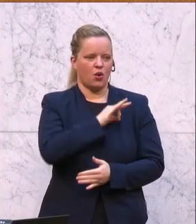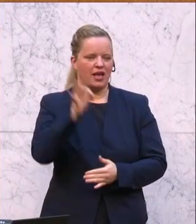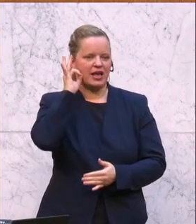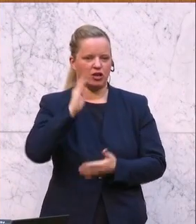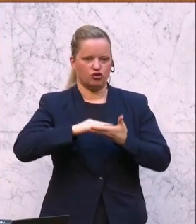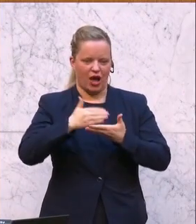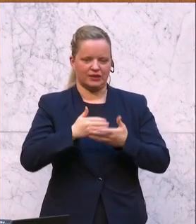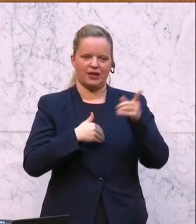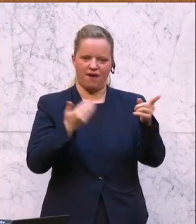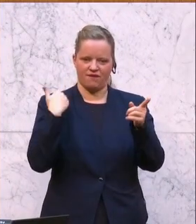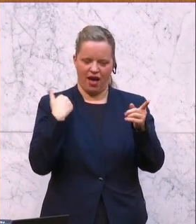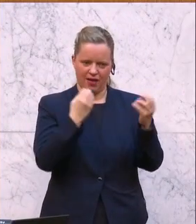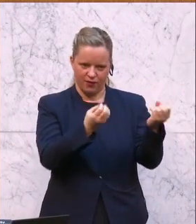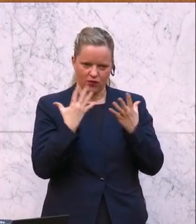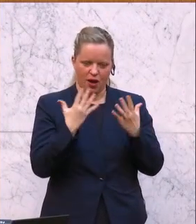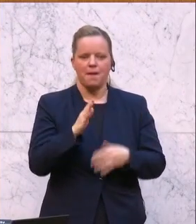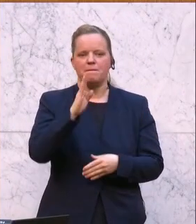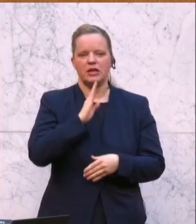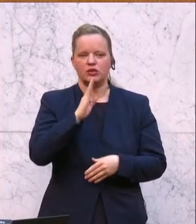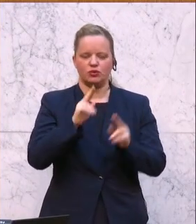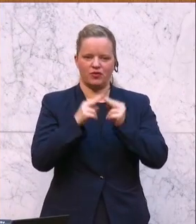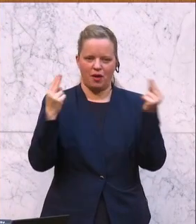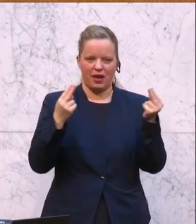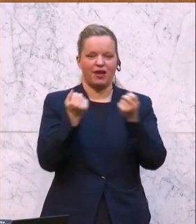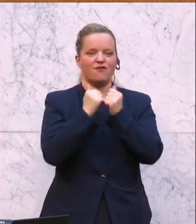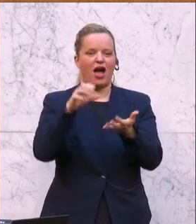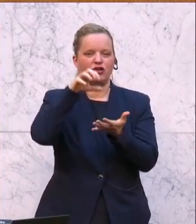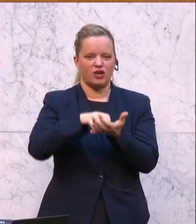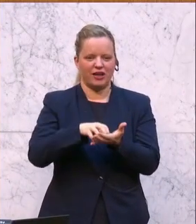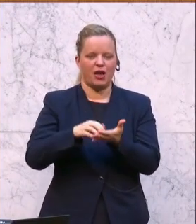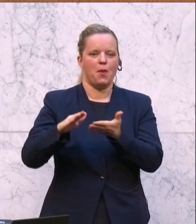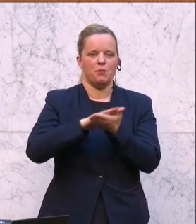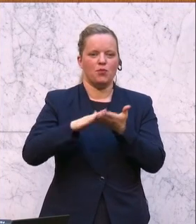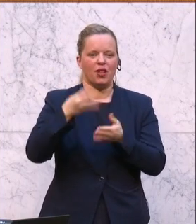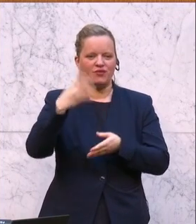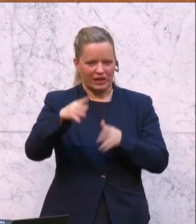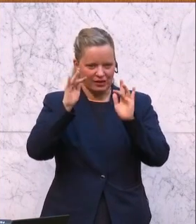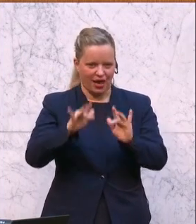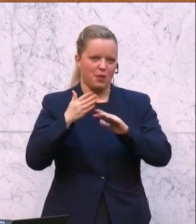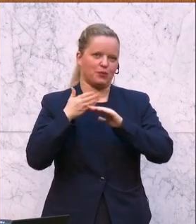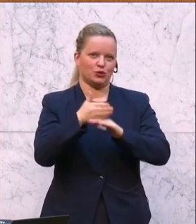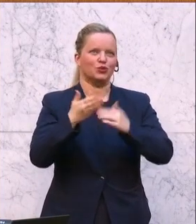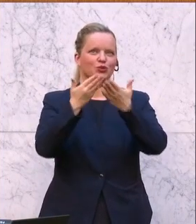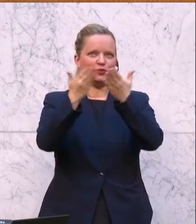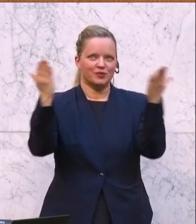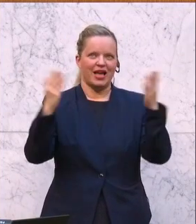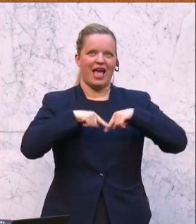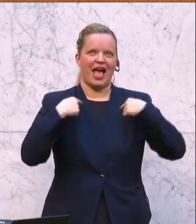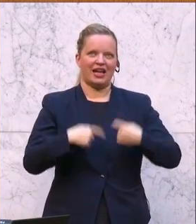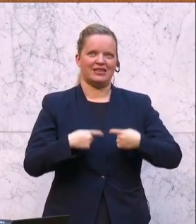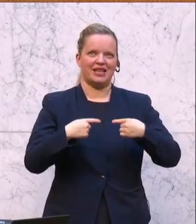informiert, dass der Pensionistenverband Freistaat aus dem Müllviertel bei uns ist. Herzlich willkommen im